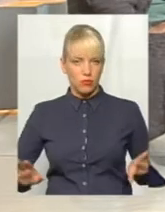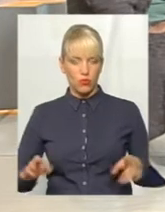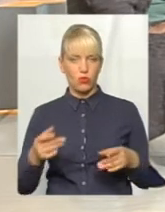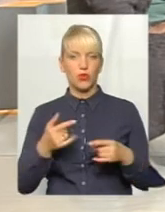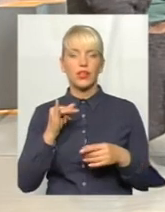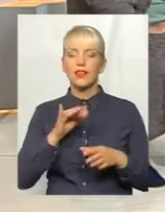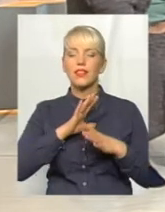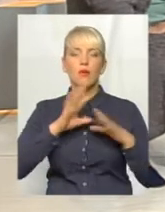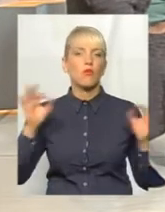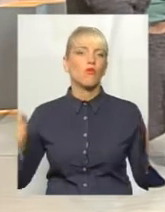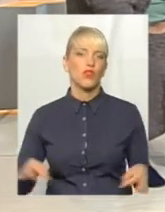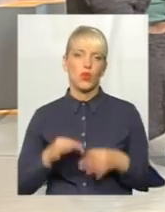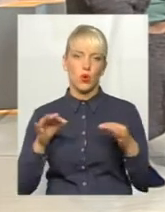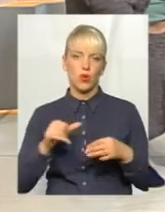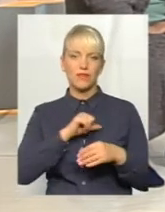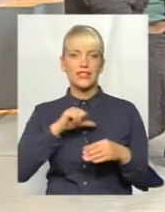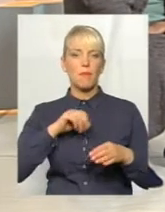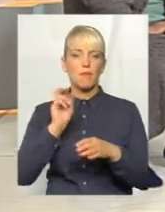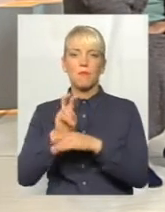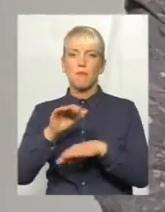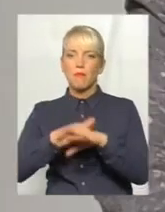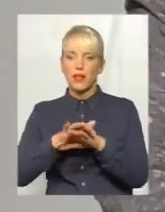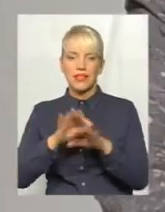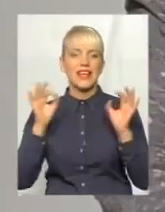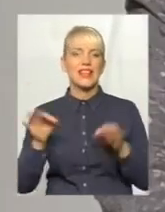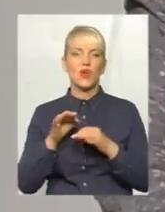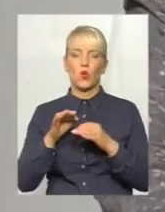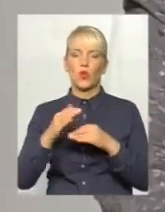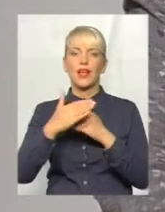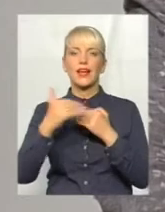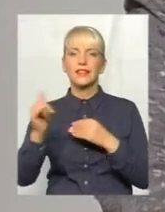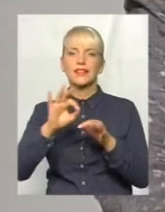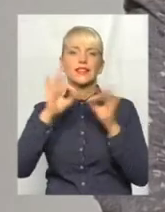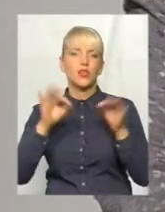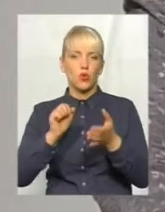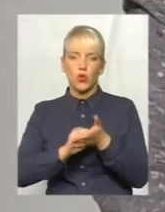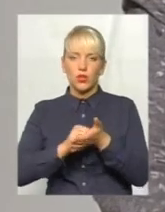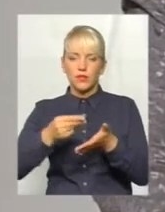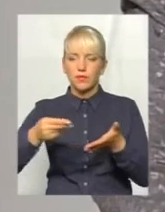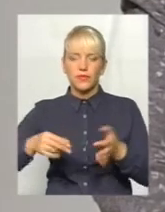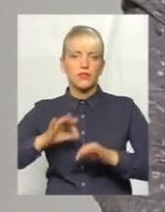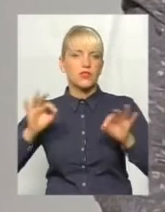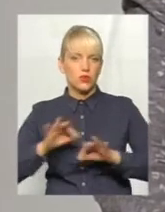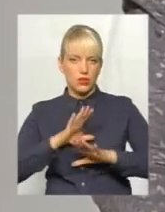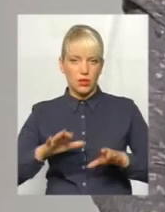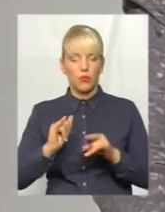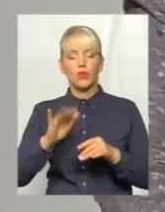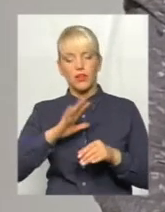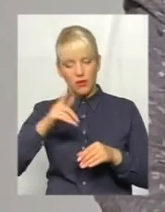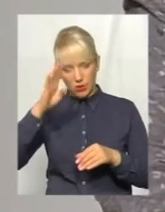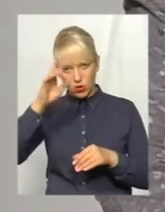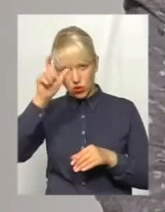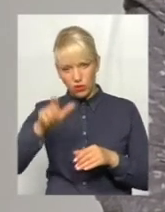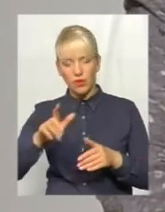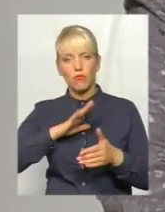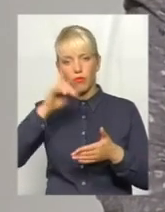і не був ніколи в самому банку і ніякого кредиту ніколи не оформляв. І він був впевнений, що буде доведена експертиза